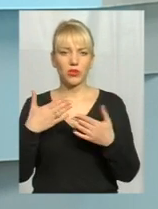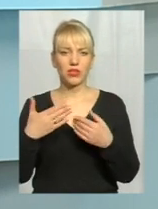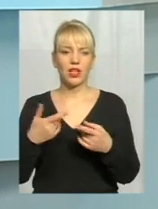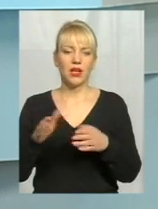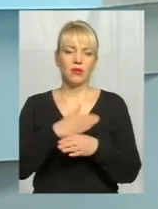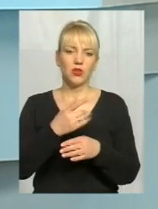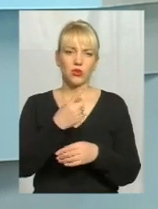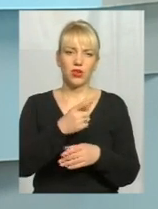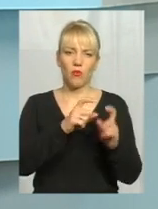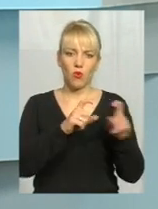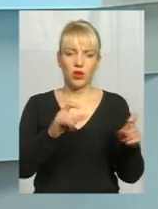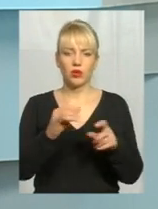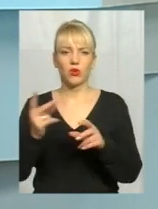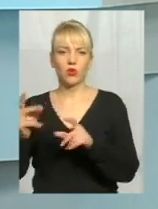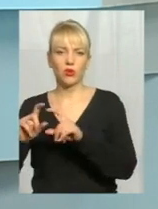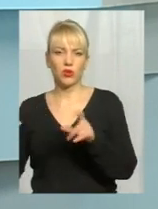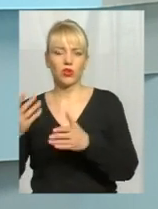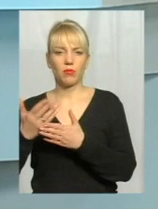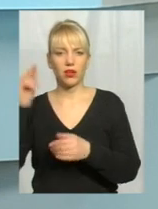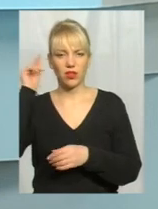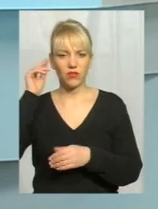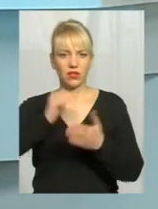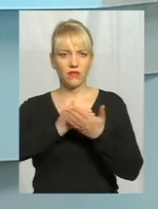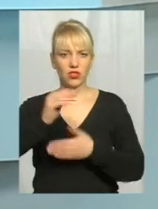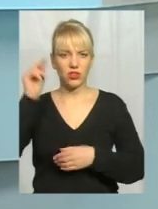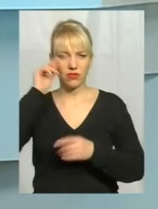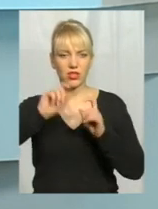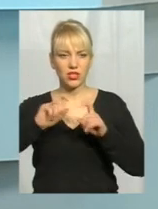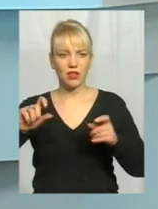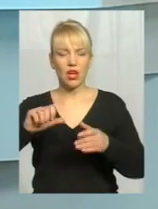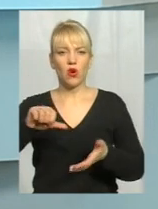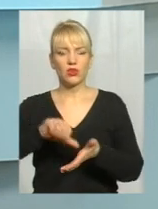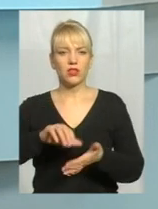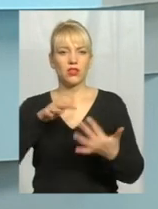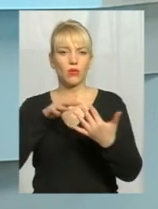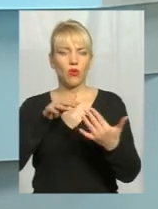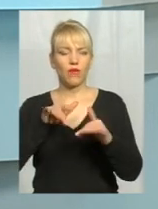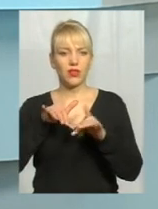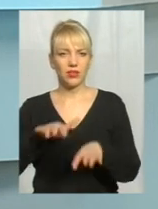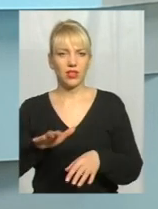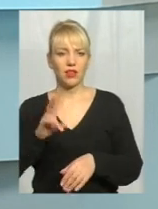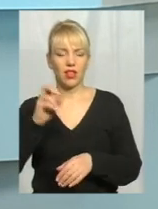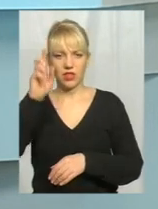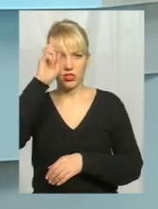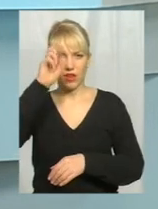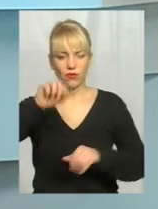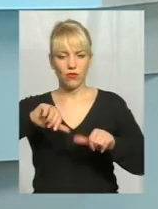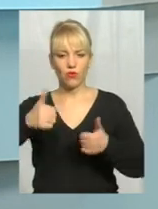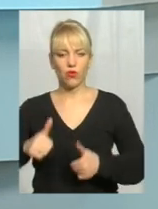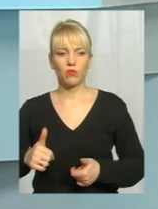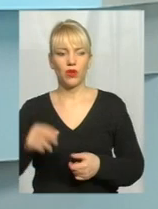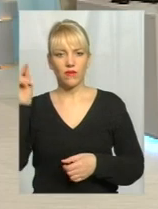органами. Наприклад, візьмемо навчання в вищих навчальних закладах учасників бойових дій і на державну форму навчання,